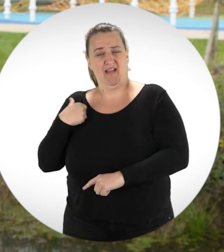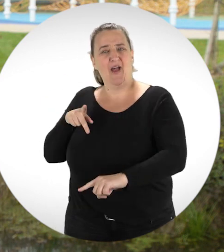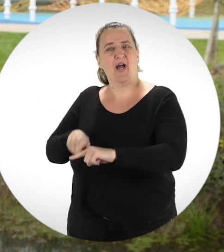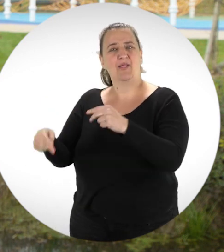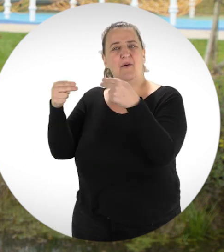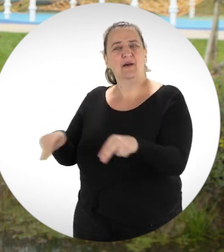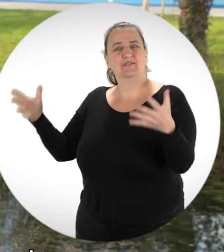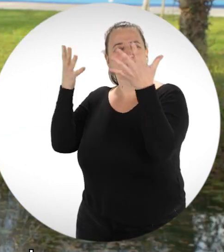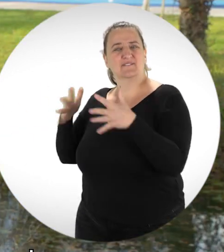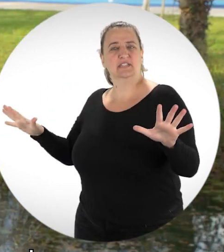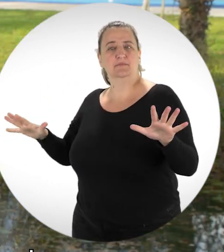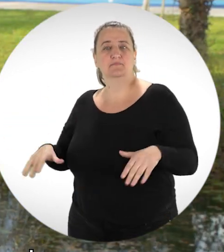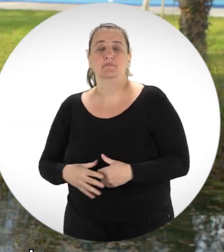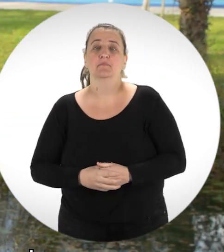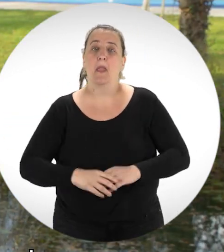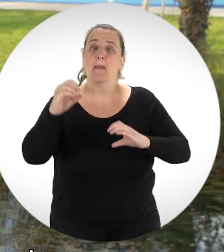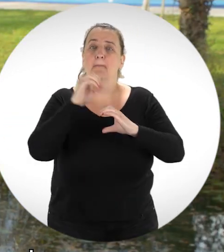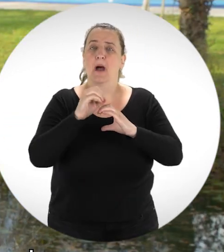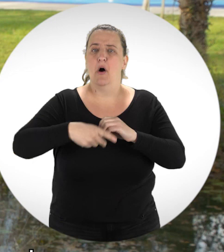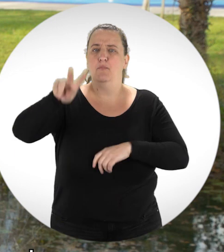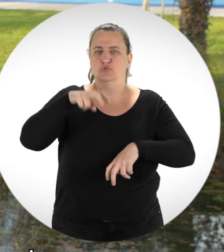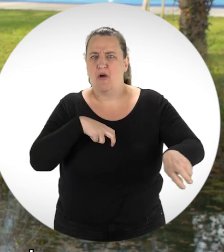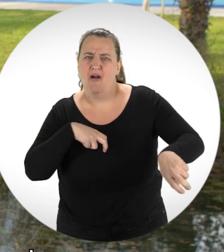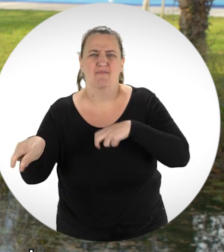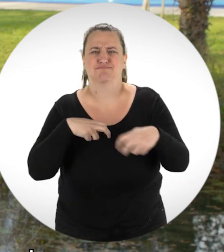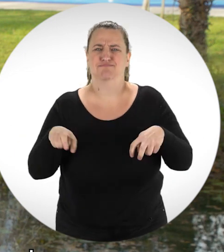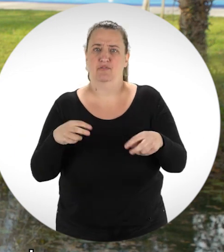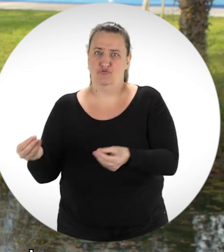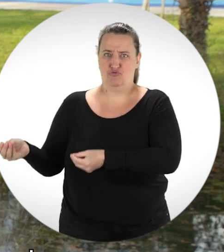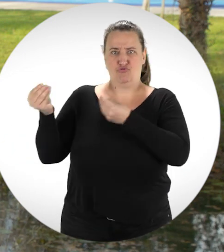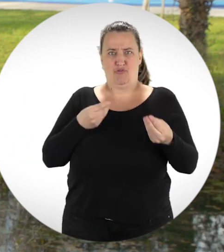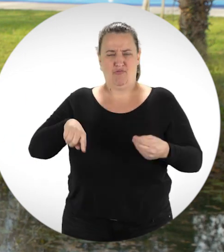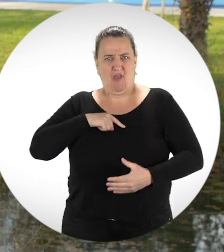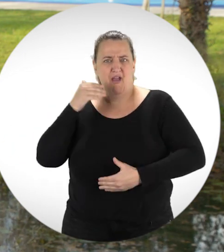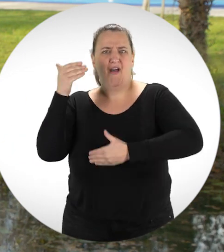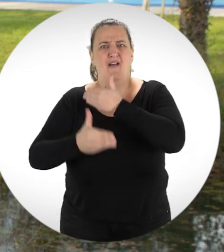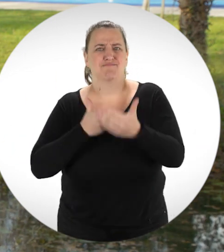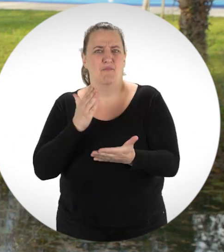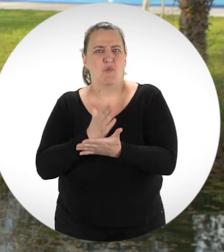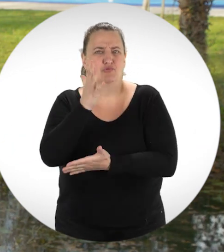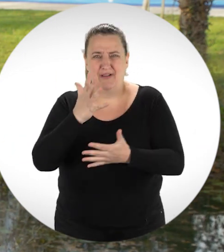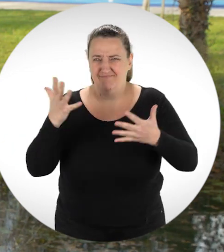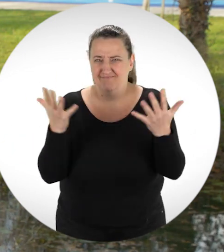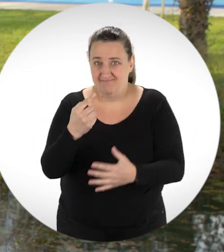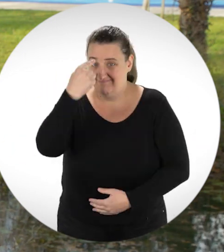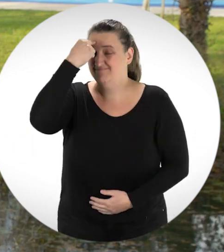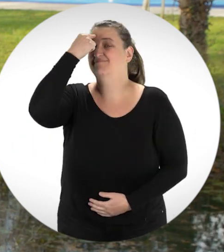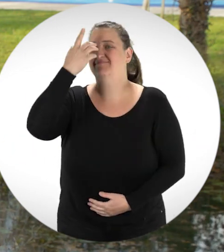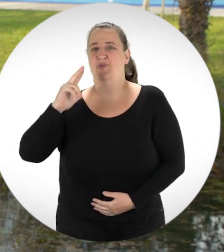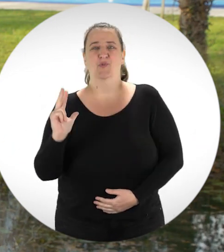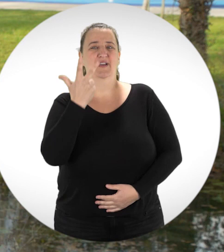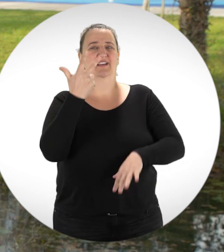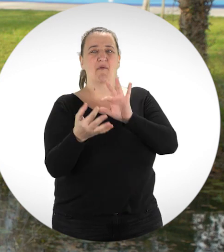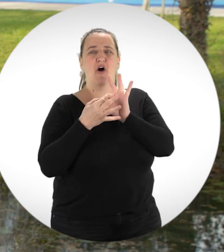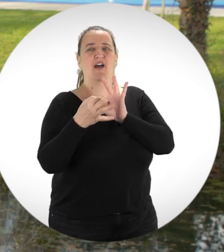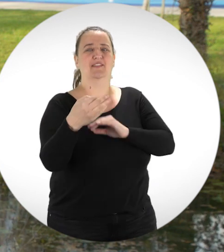de Bellefontaine. La métropole plus mobile avec de grands projets qui continueront à avancer. Je pense à la troisième ligne de métro avec